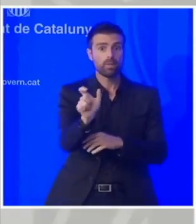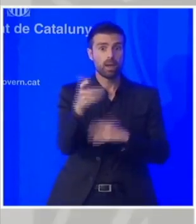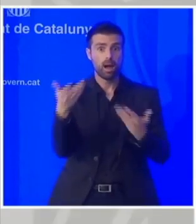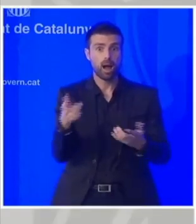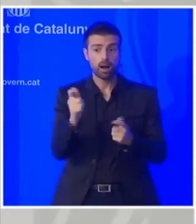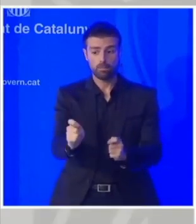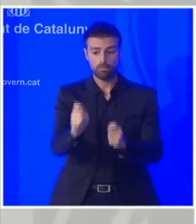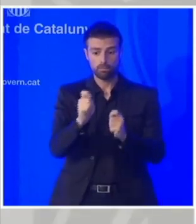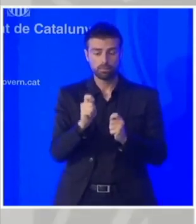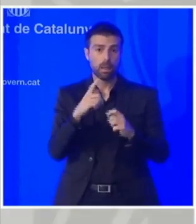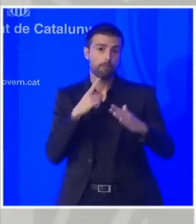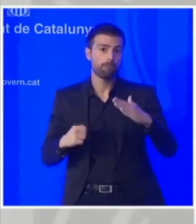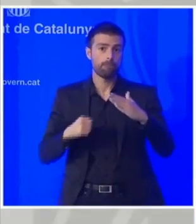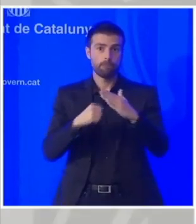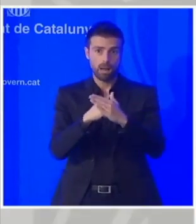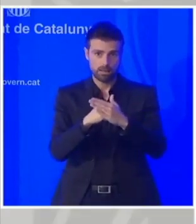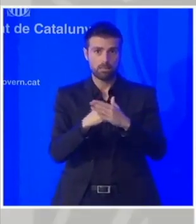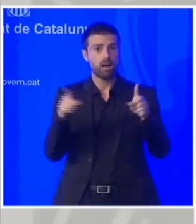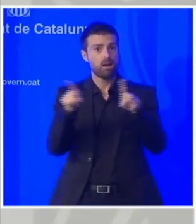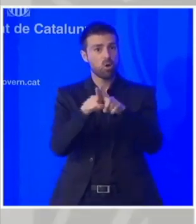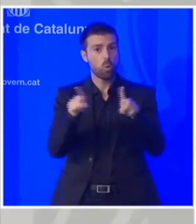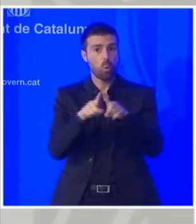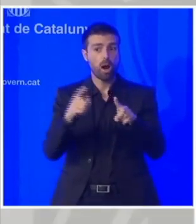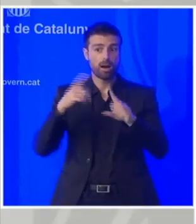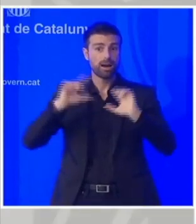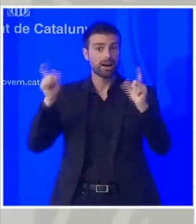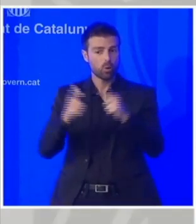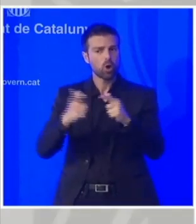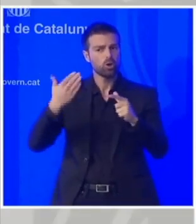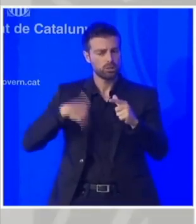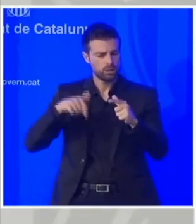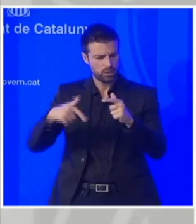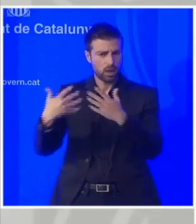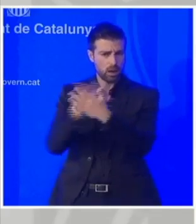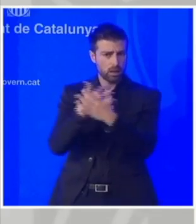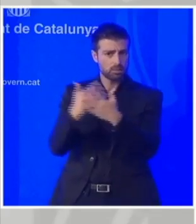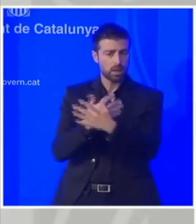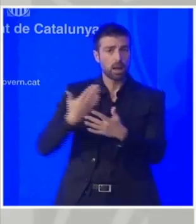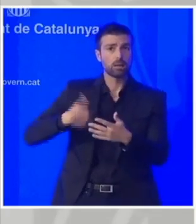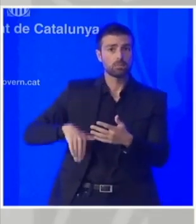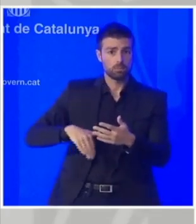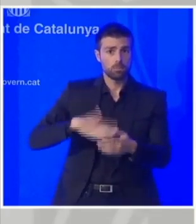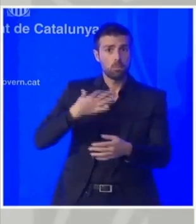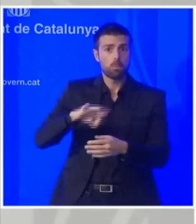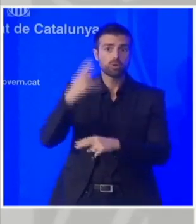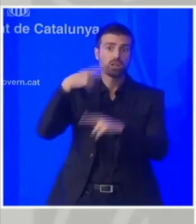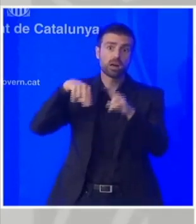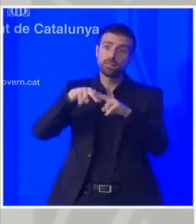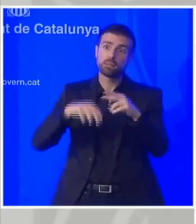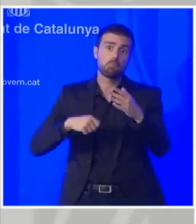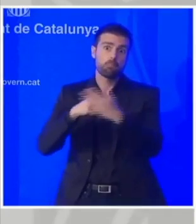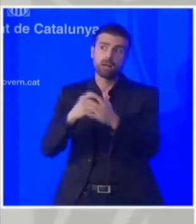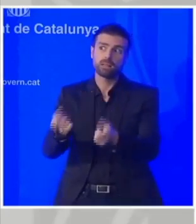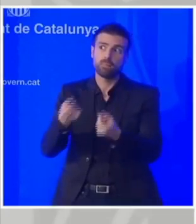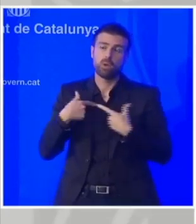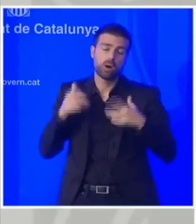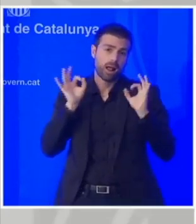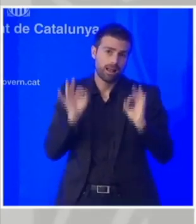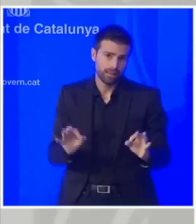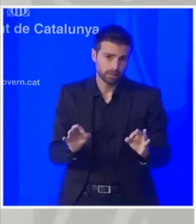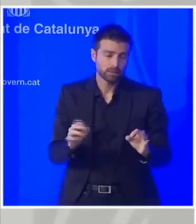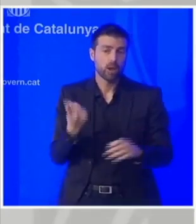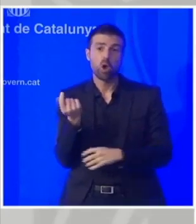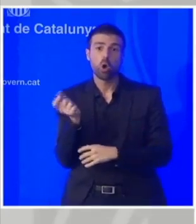quantia que és la màxima que tal com ens han explicat a la reunió pot arribar a hores d'ara la Generalitat per tant, qualsevol